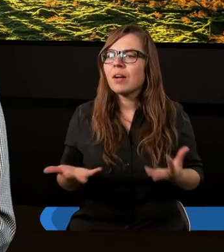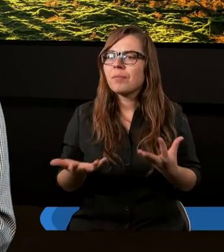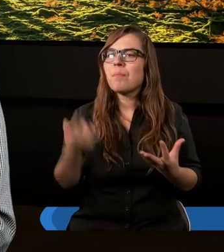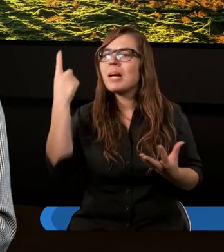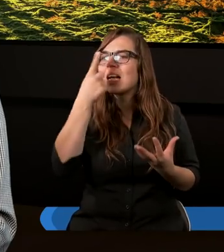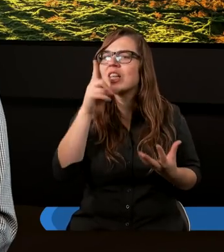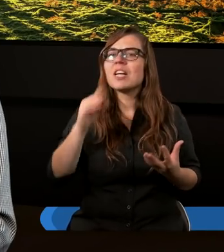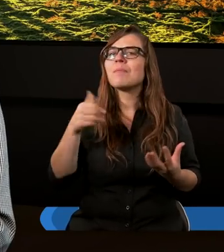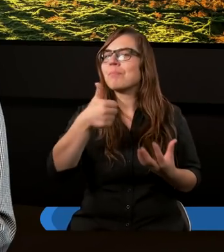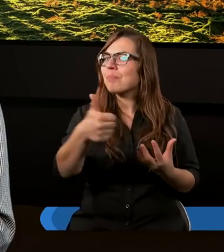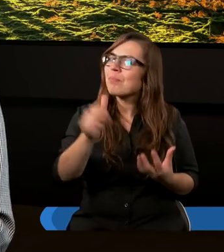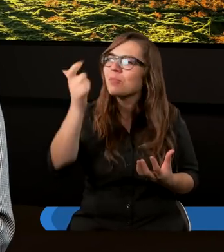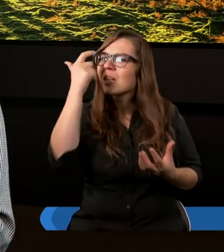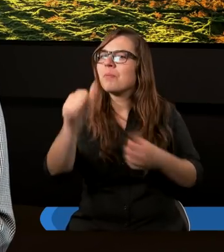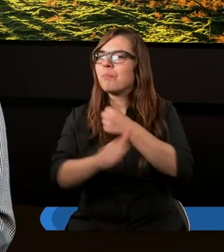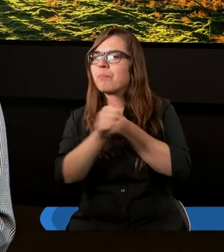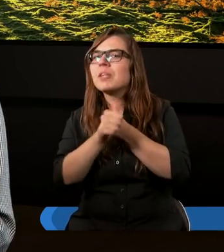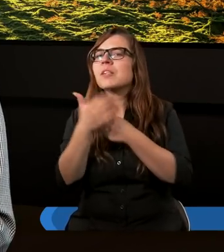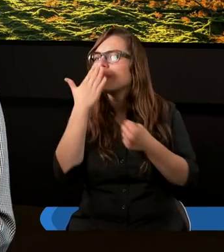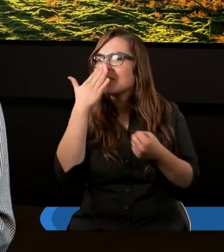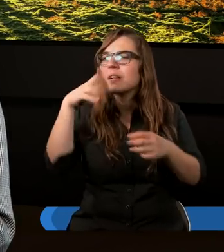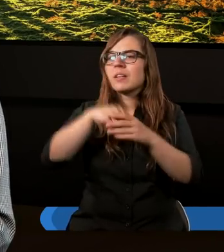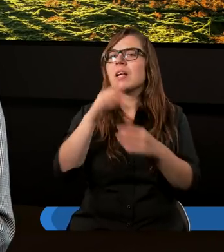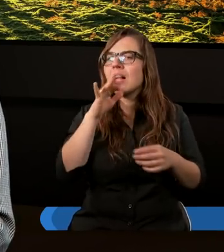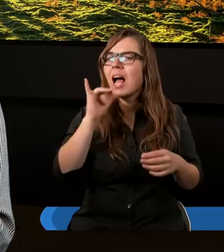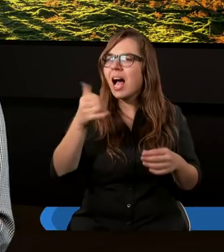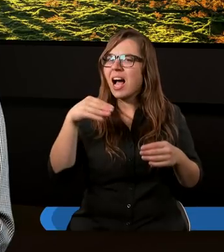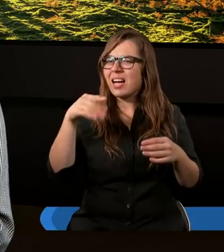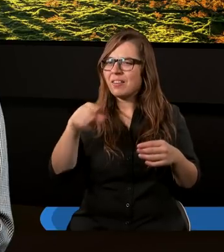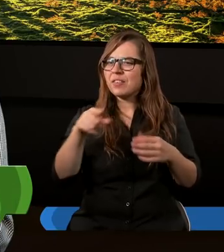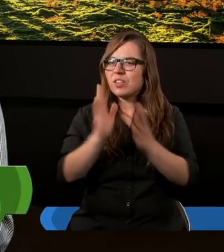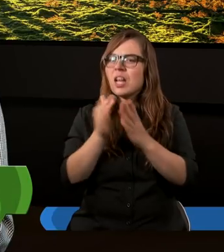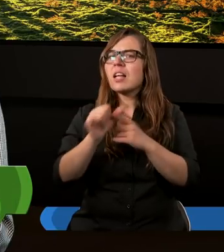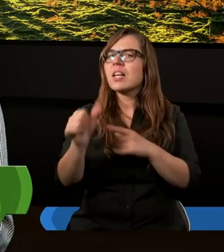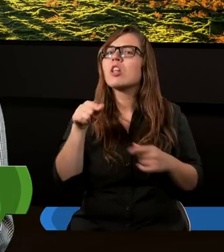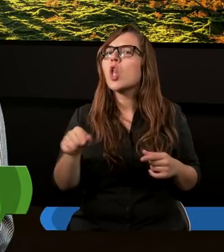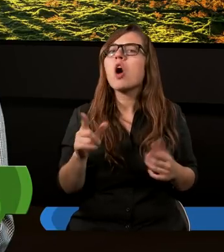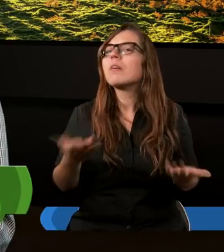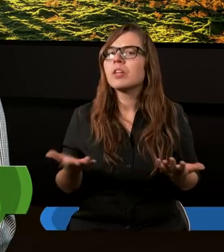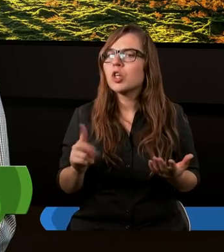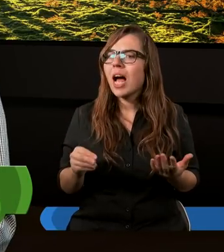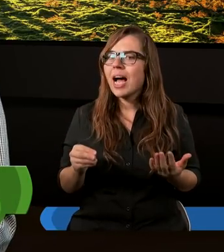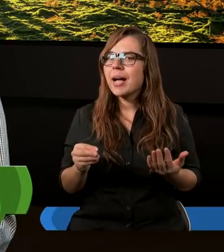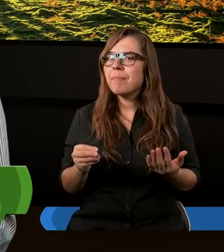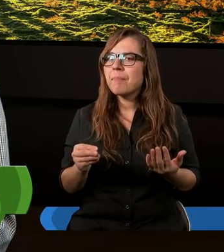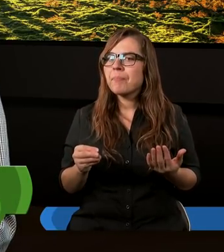Myślę, że jedną z przyczyn takiego stanu Izraela, jaki jest opisany w Księdze Sędziów, jest to, że